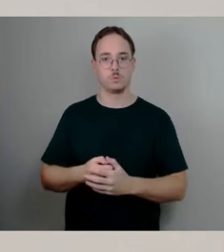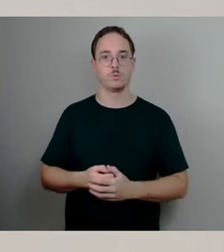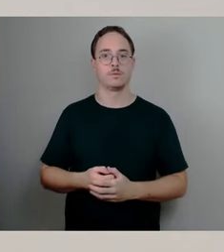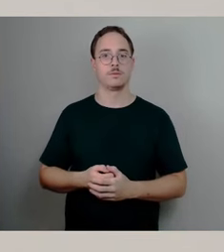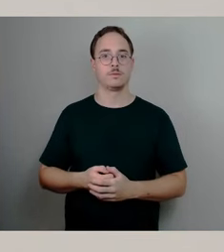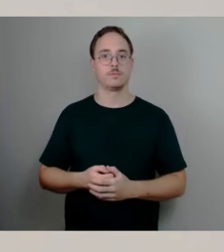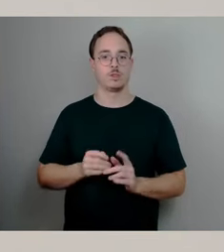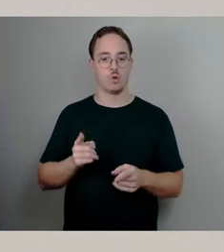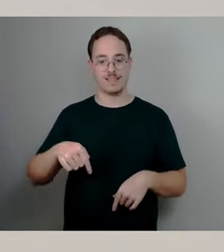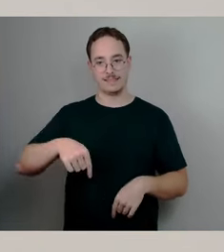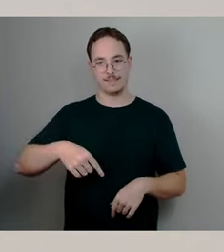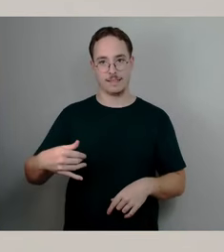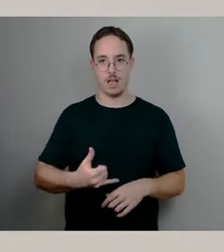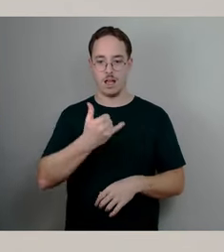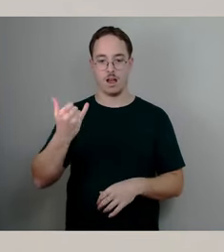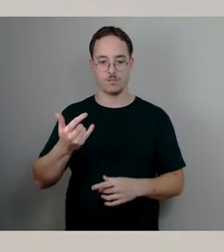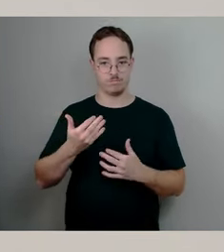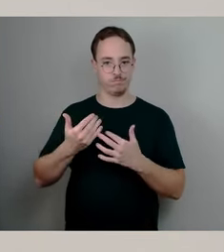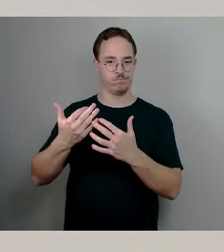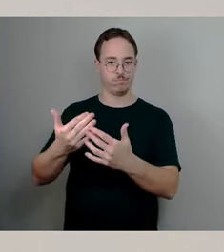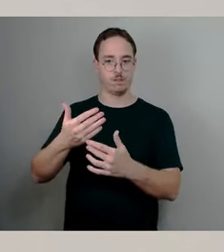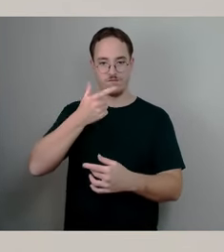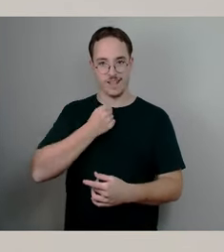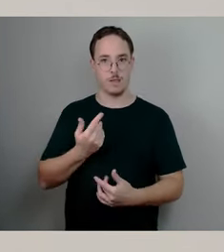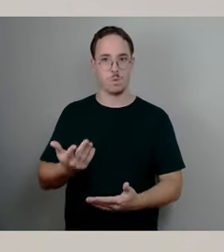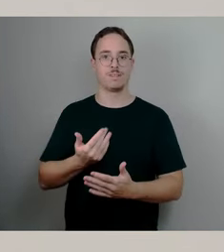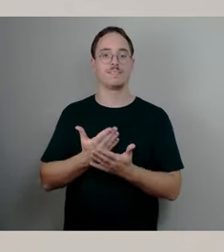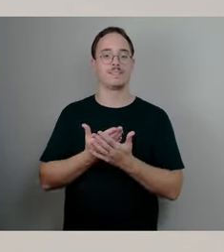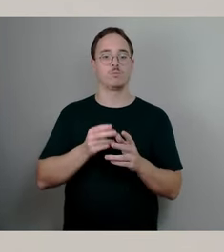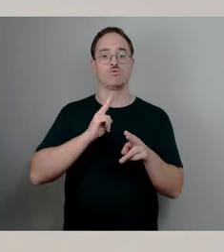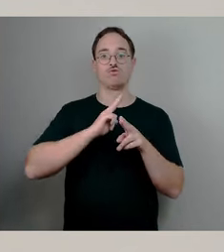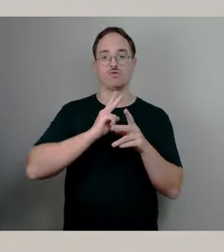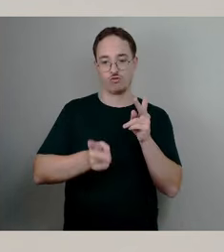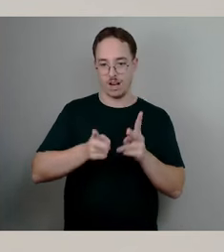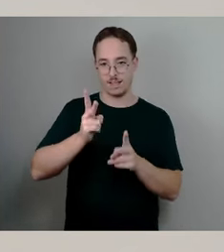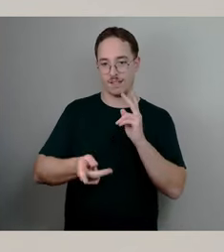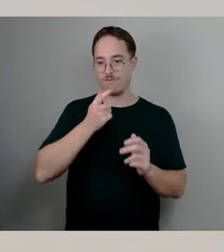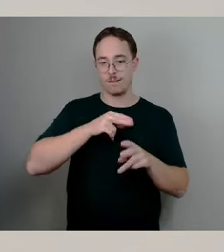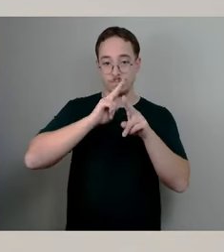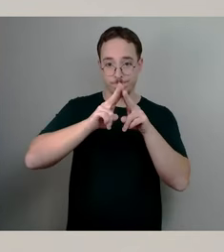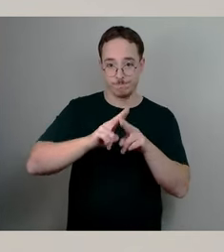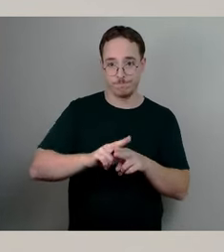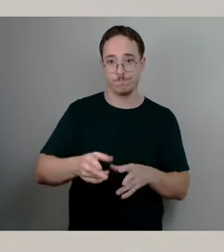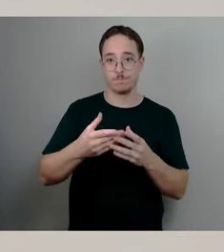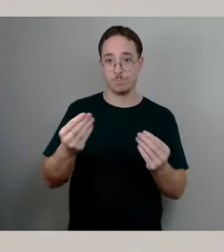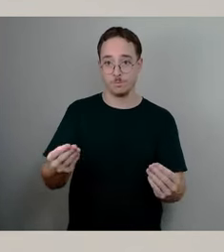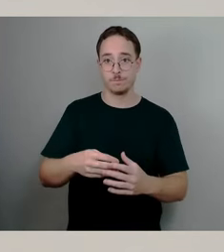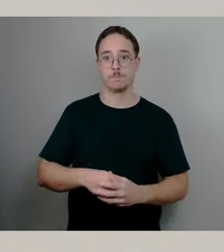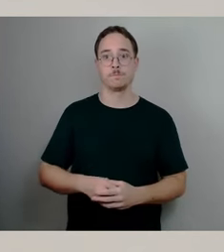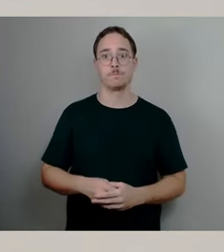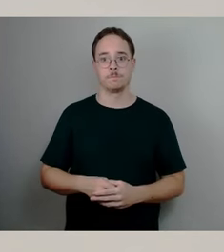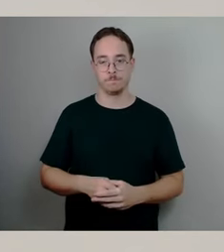sollten. Insofern ging es ja genau darum, die Schäden zu beseitigen. Aber insofern ist dort